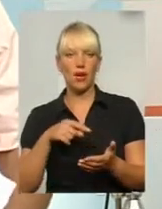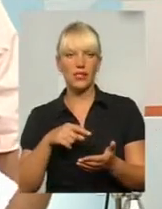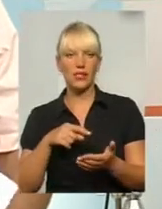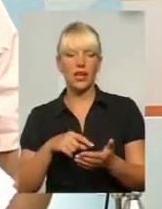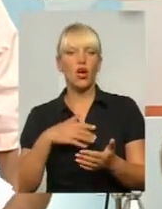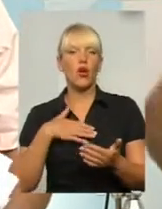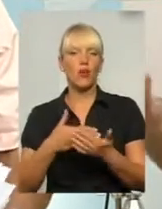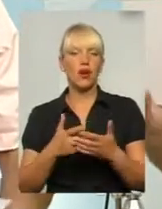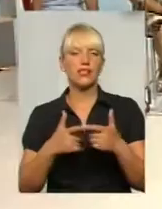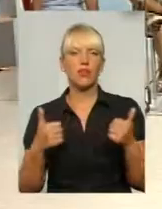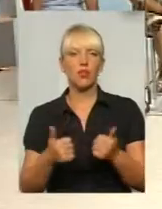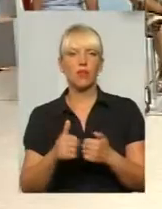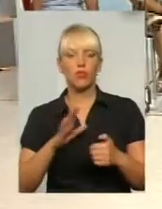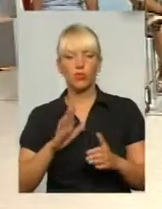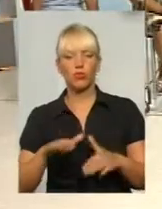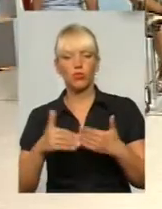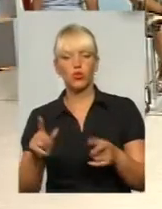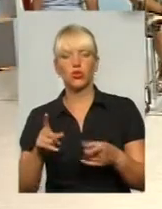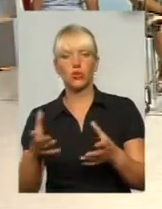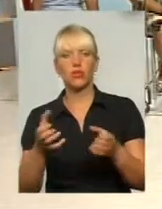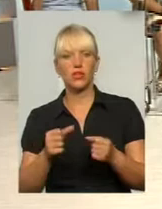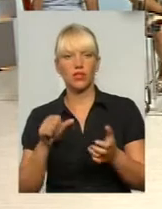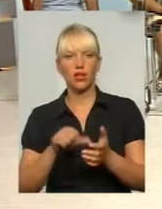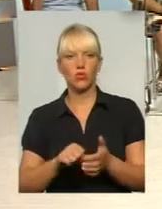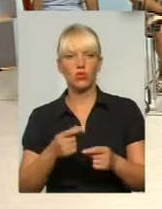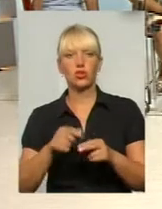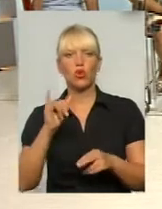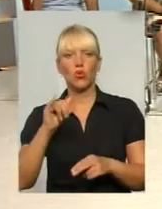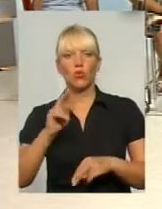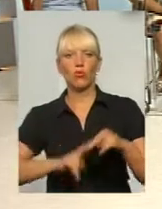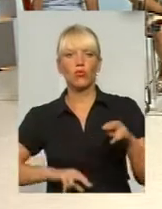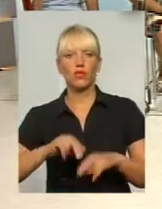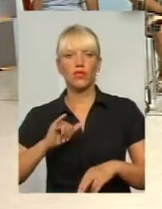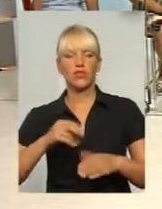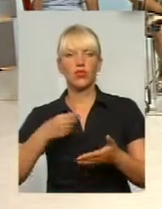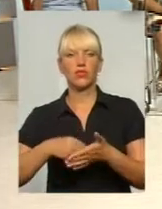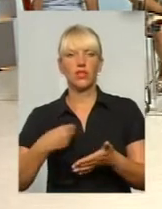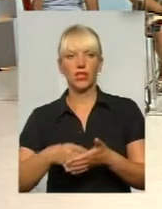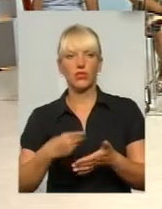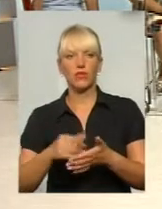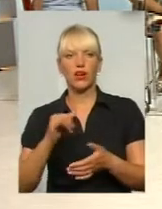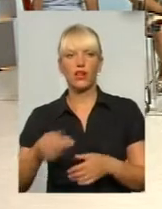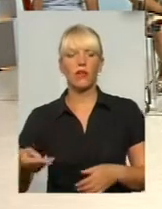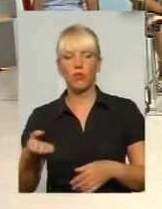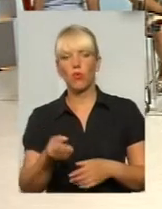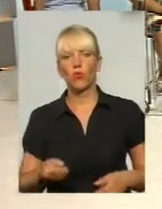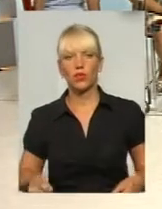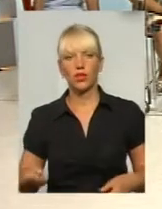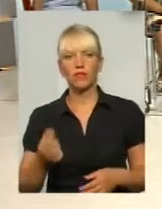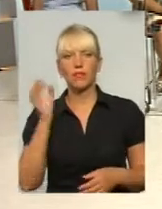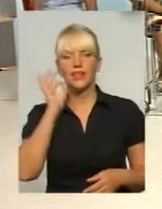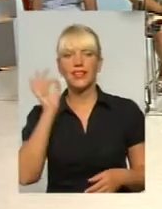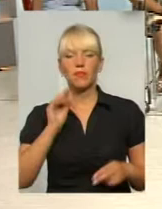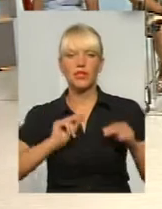були пропозиції про те, що прийняти участь і в будівництві, в фінансуванні по утриманню. Німецькі